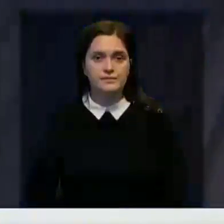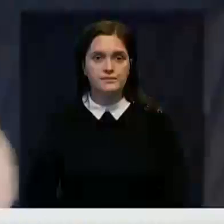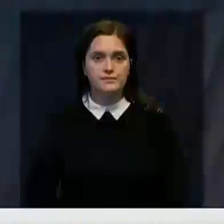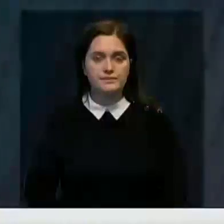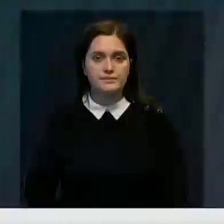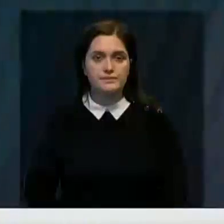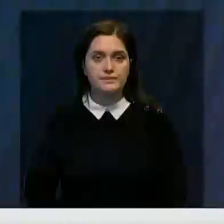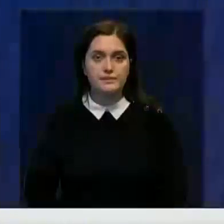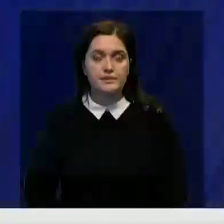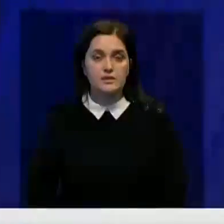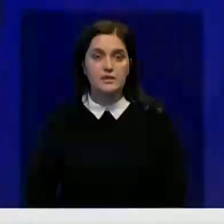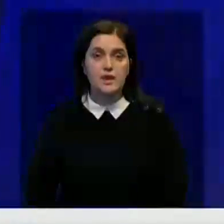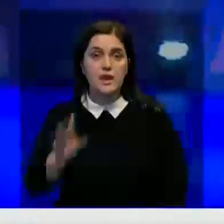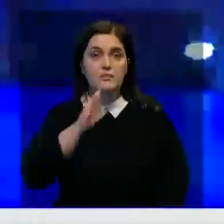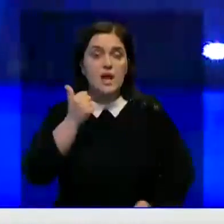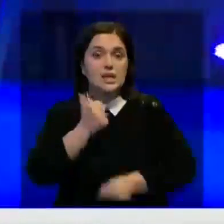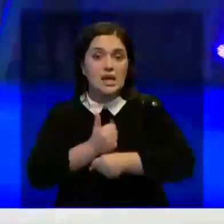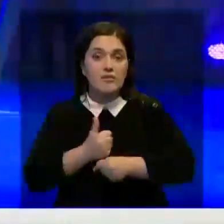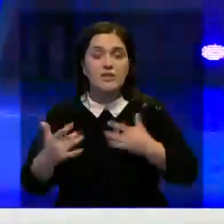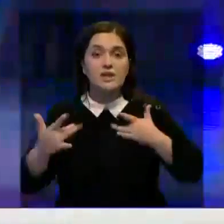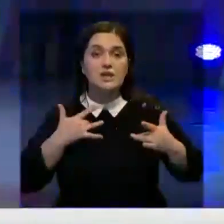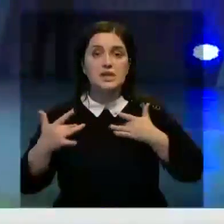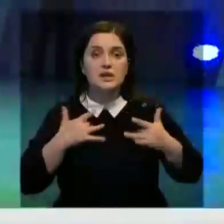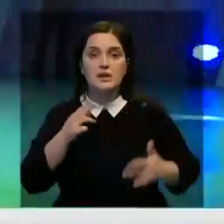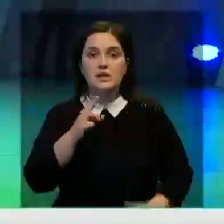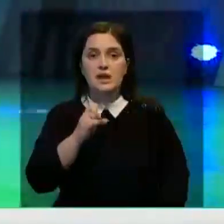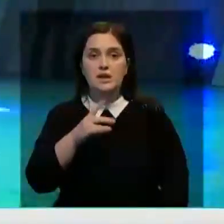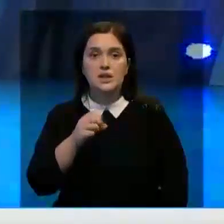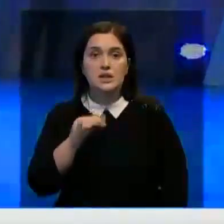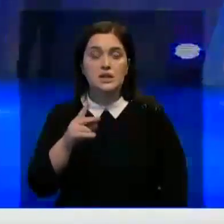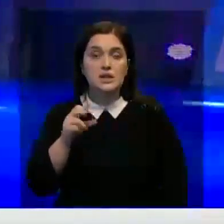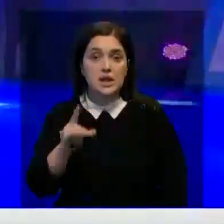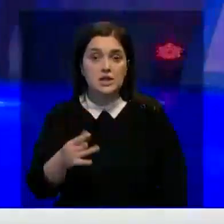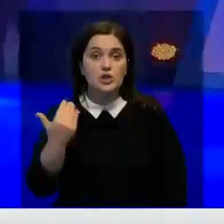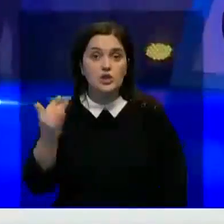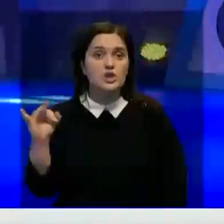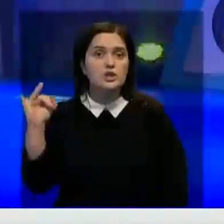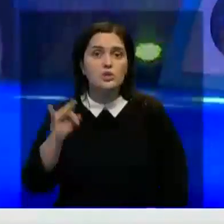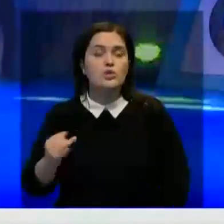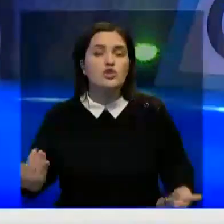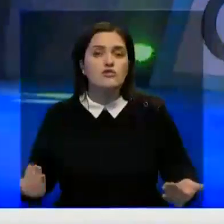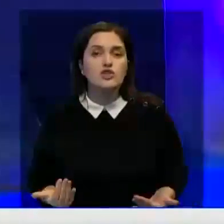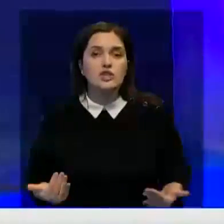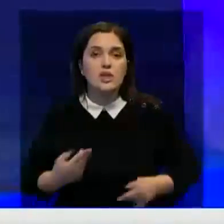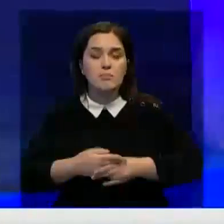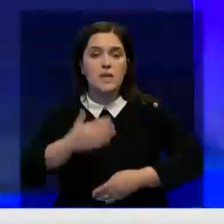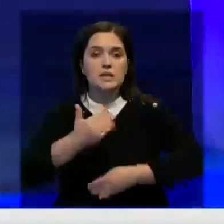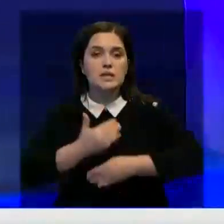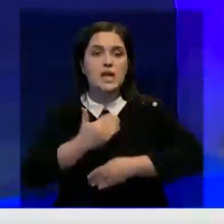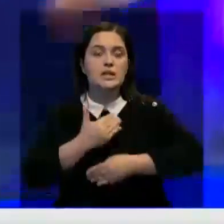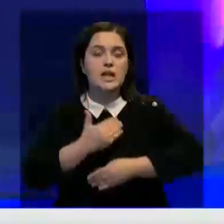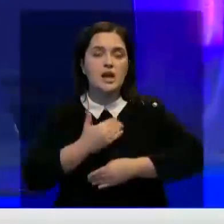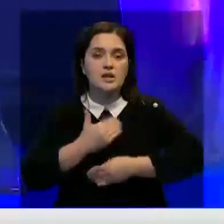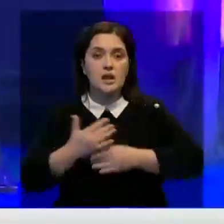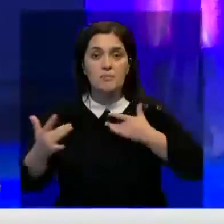Маляка Муктарова – главная героиня спектакля «Канат-Лар». Именно ее история из жизни легла в основу театральной постановки.